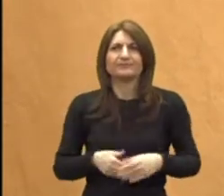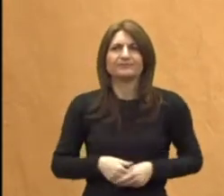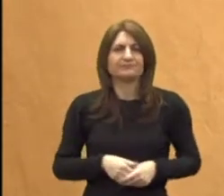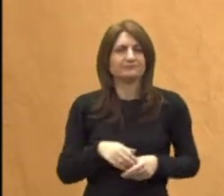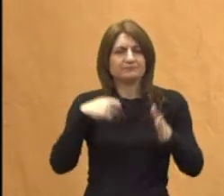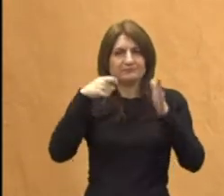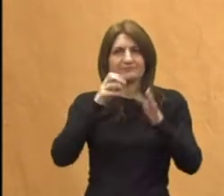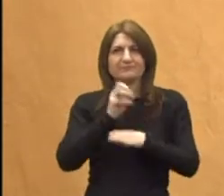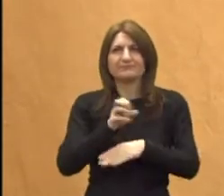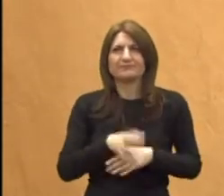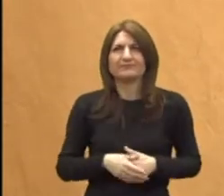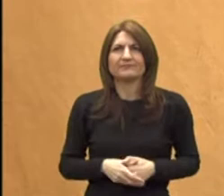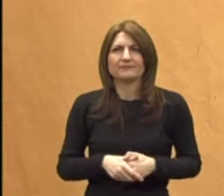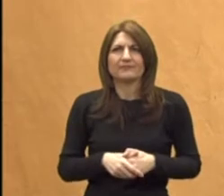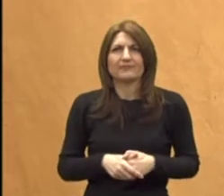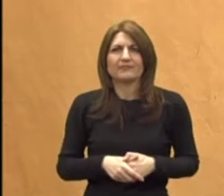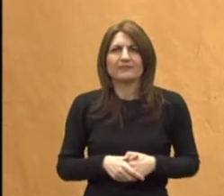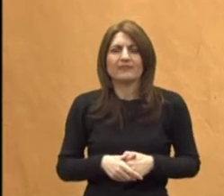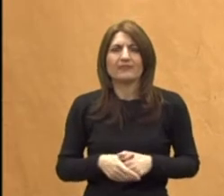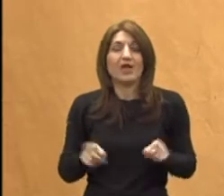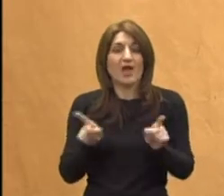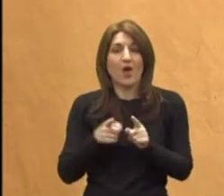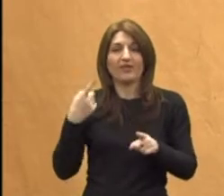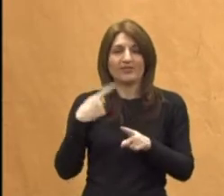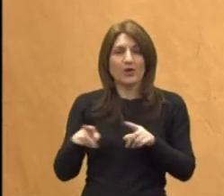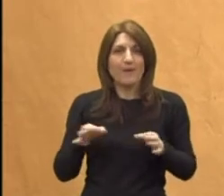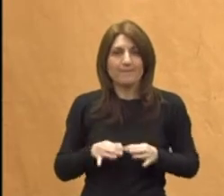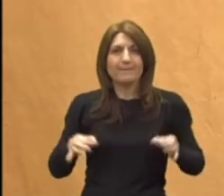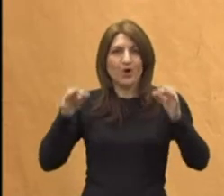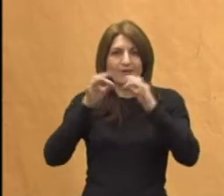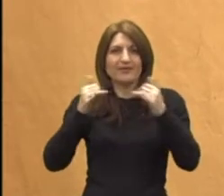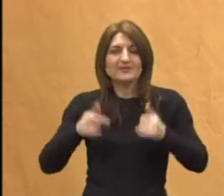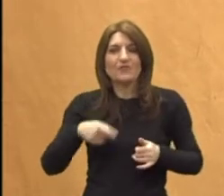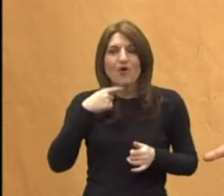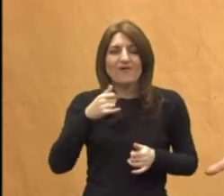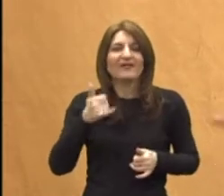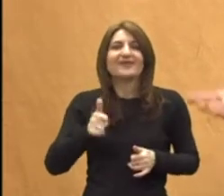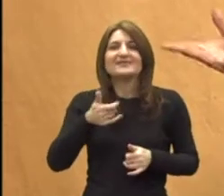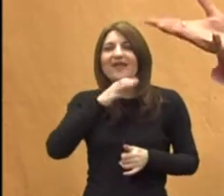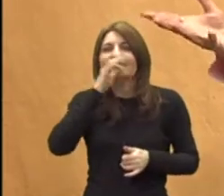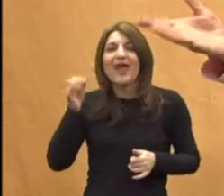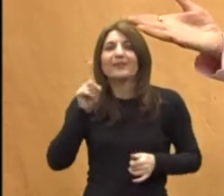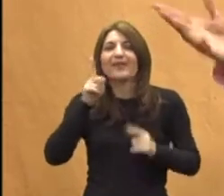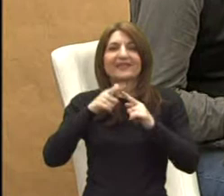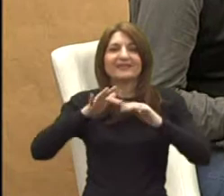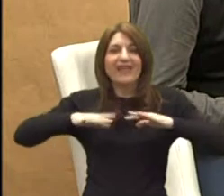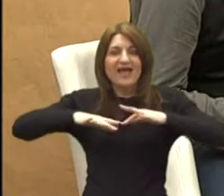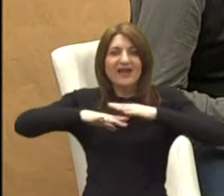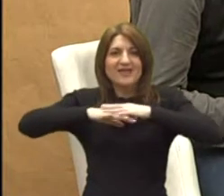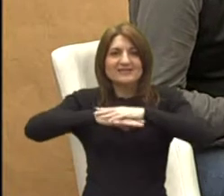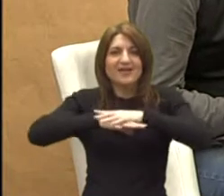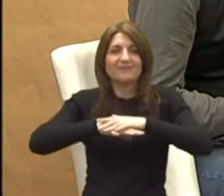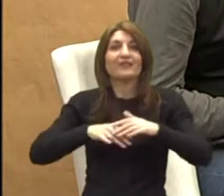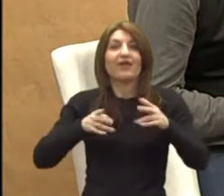vaša kamera. Kao dio ovog projekta, upravo danas smo govorili da danas nam je integracijski dan. Da, ta integracijski dan. Dalješnjim